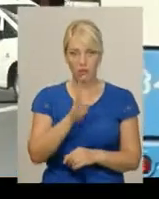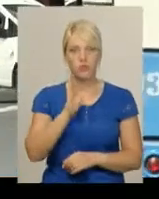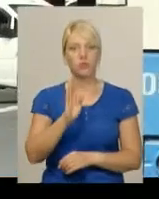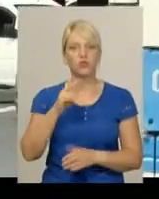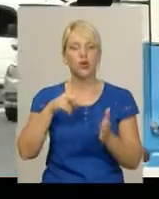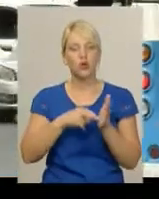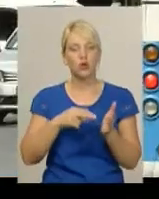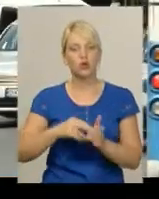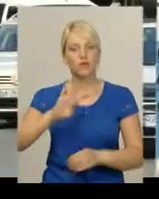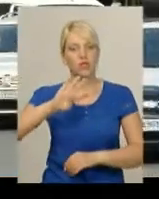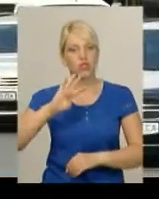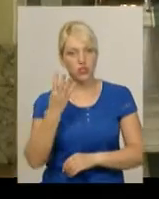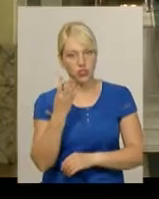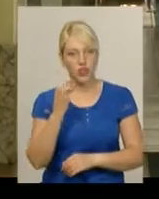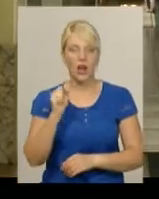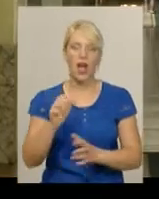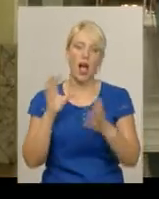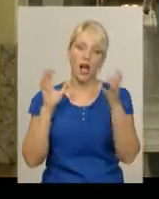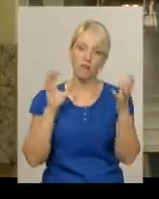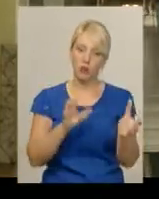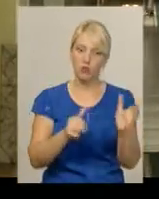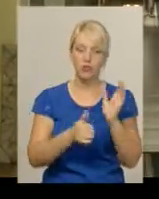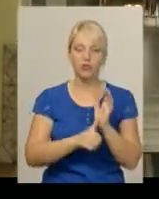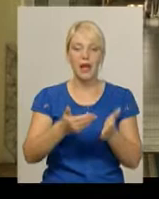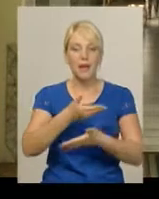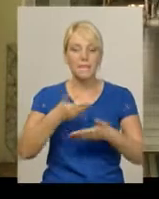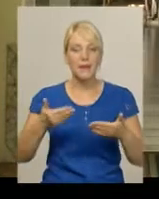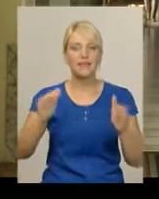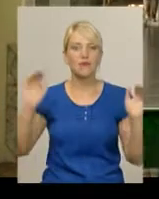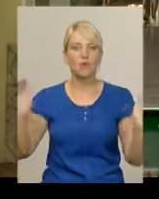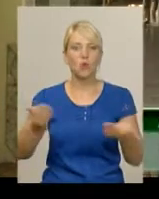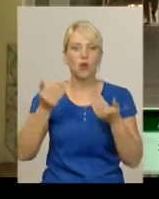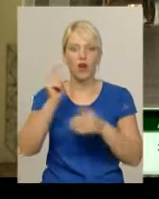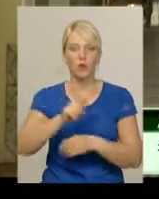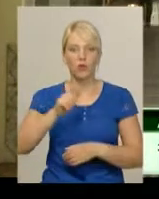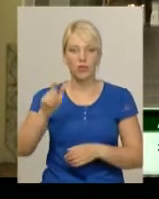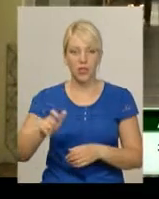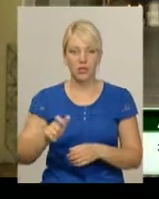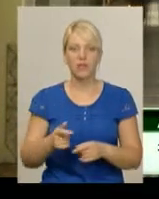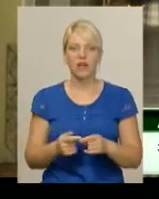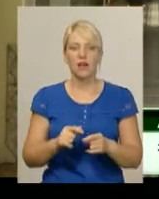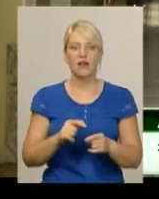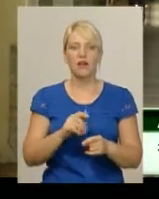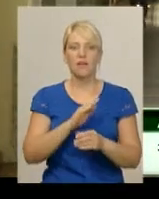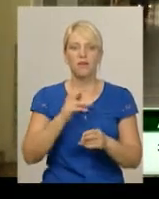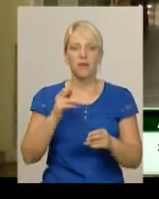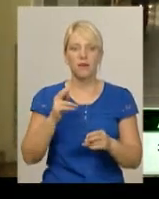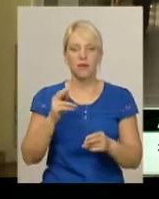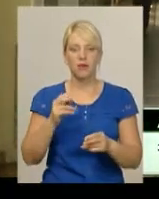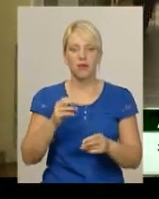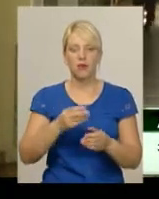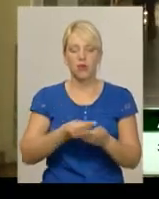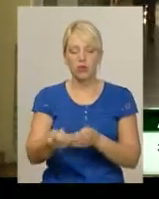гривні, у автобусі – 6 гривень. Ми спонукаємо людей уходити від готівкових розрахунків.